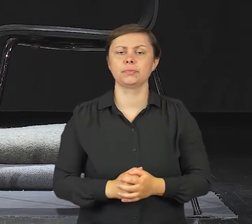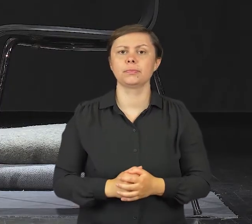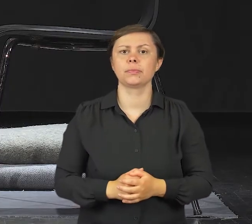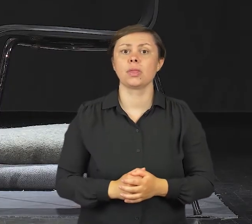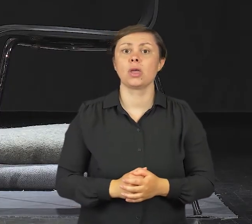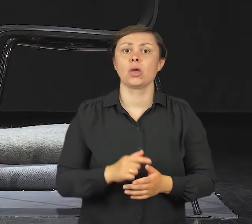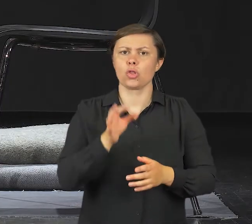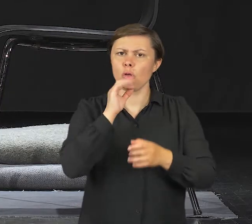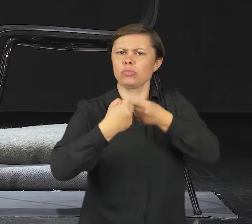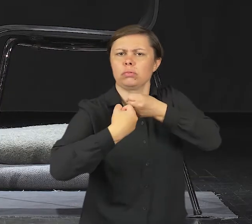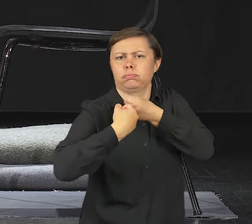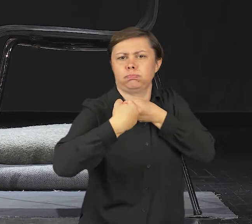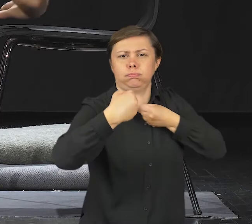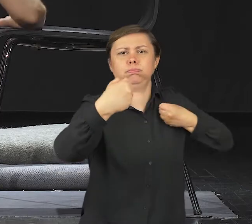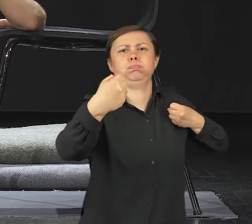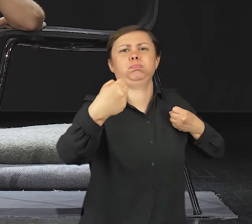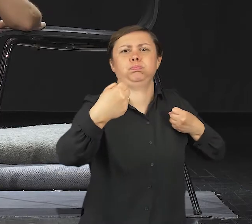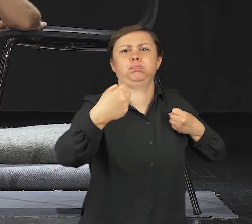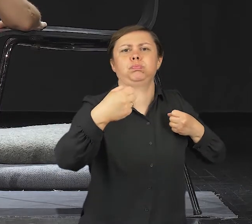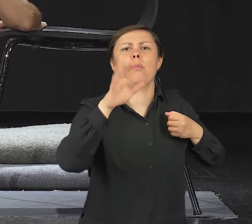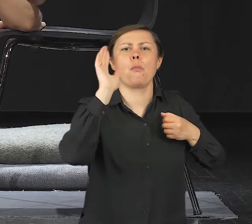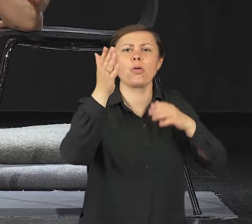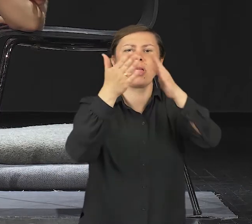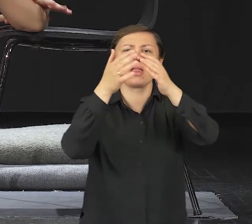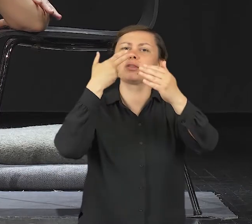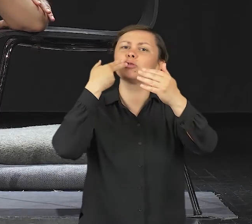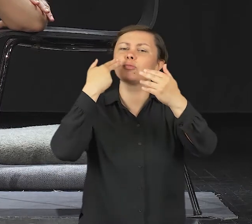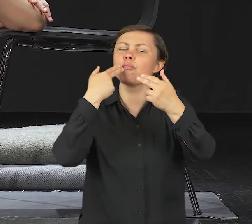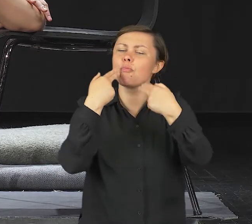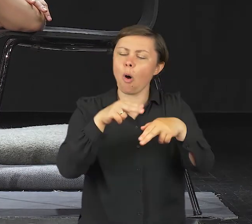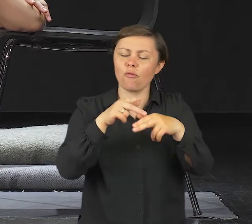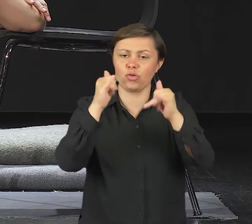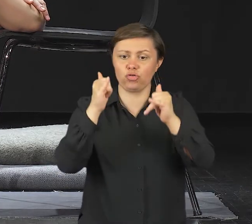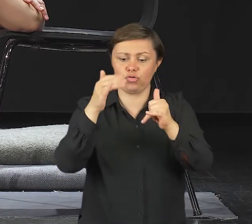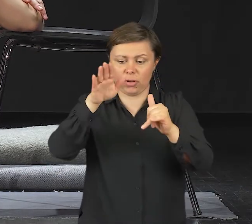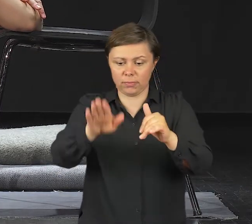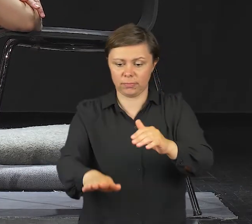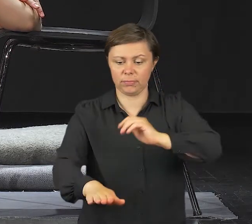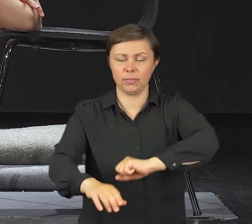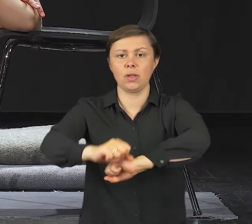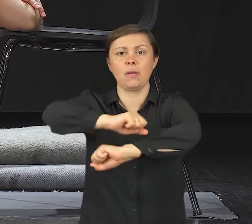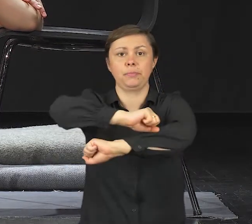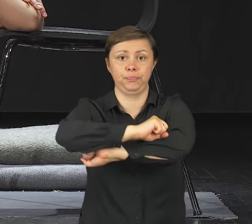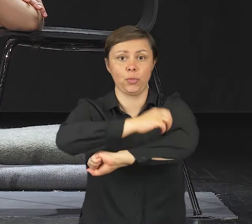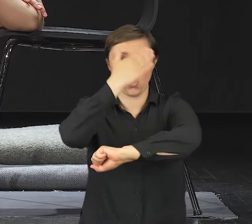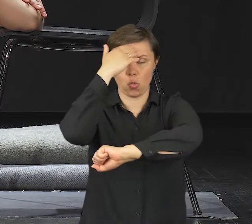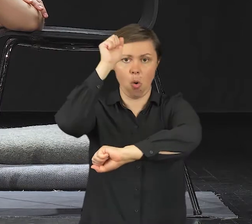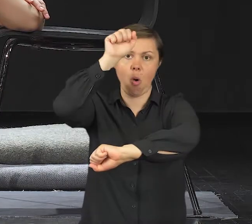Jak dobrze się wyciągniesz, przeniesiesz zgięte ręce na siedzisko krzesła i obszesz głowę.